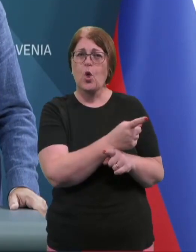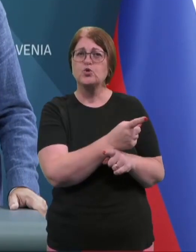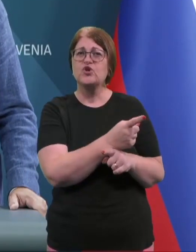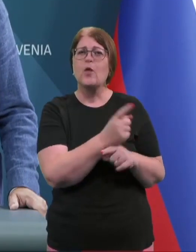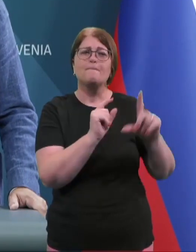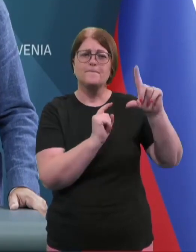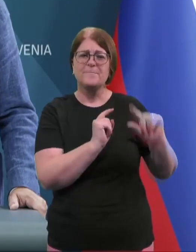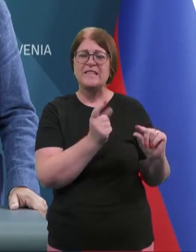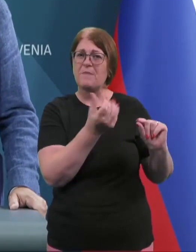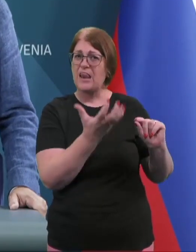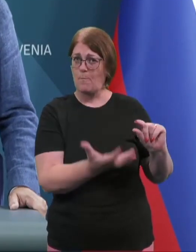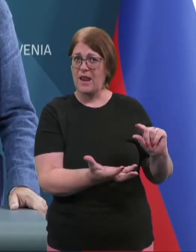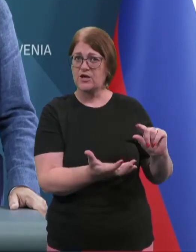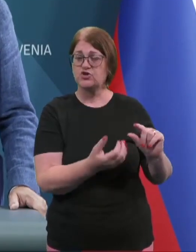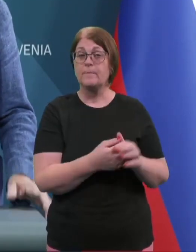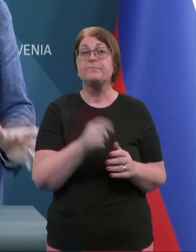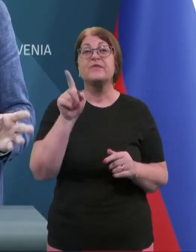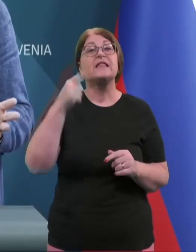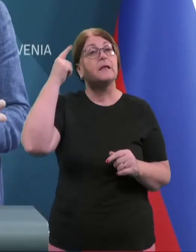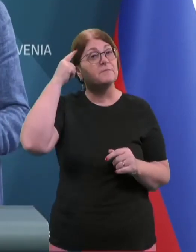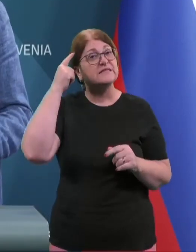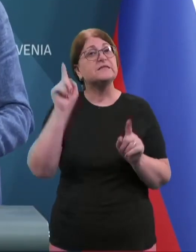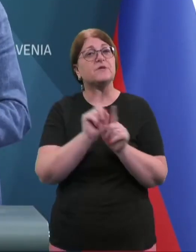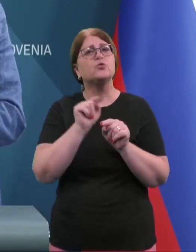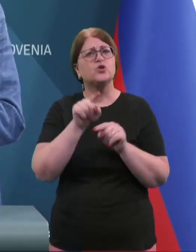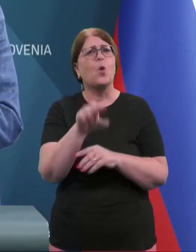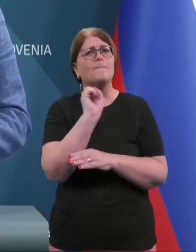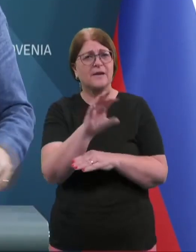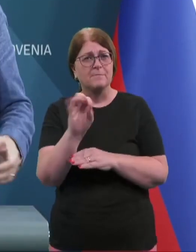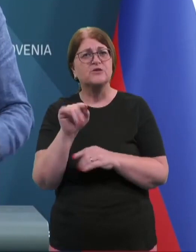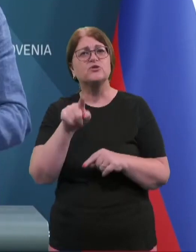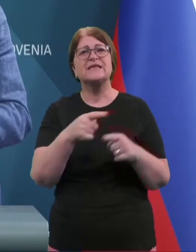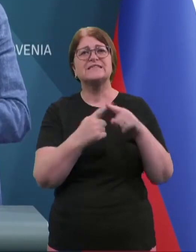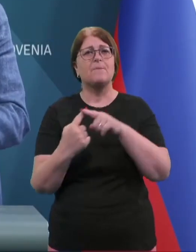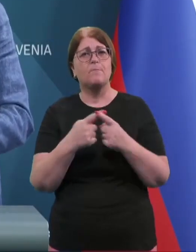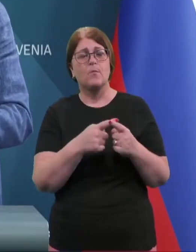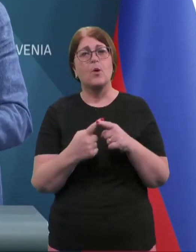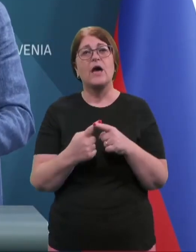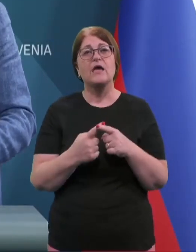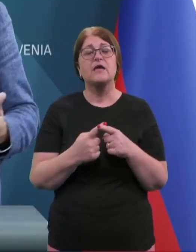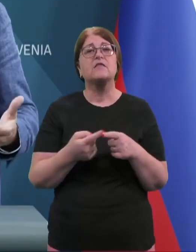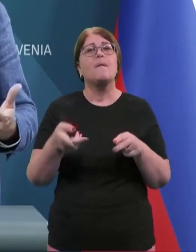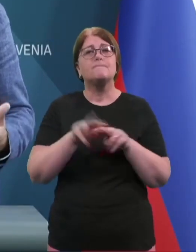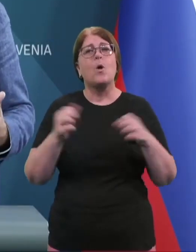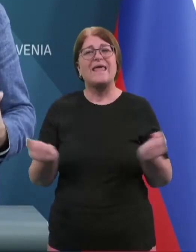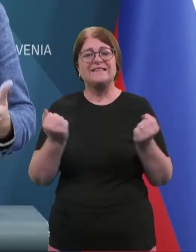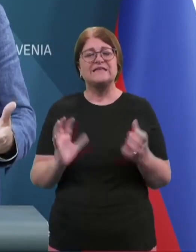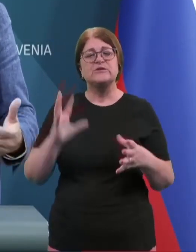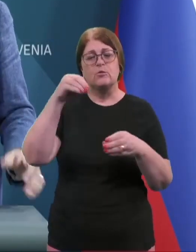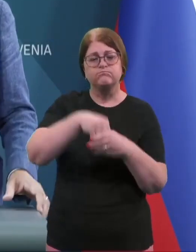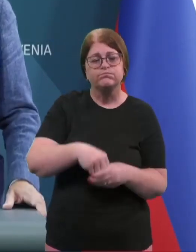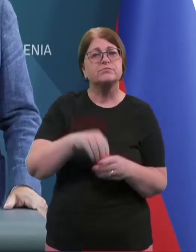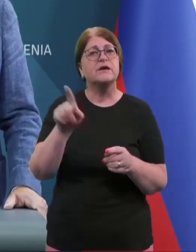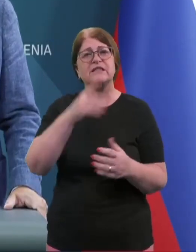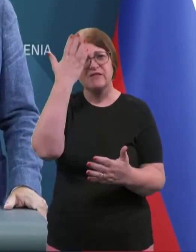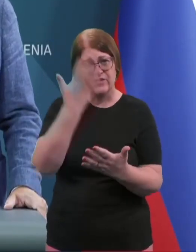minimalno plačo in mislim, da jih je tudi to prepričalo, da so se ta pogajanja šli bolj intenzivno in verjeli v